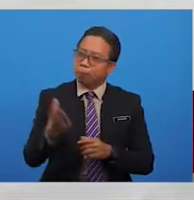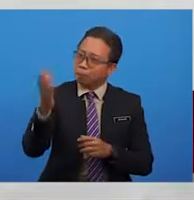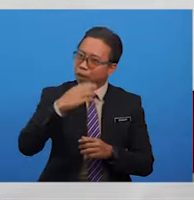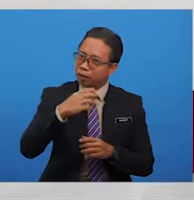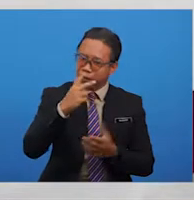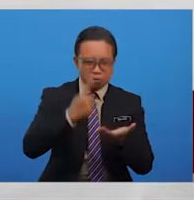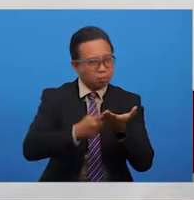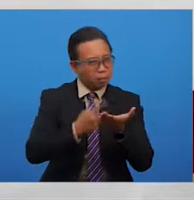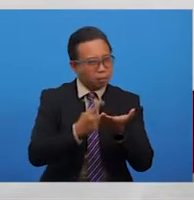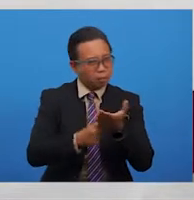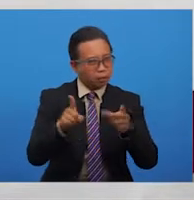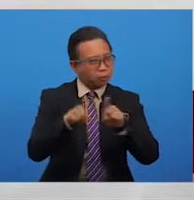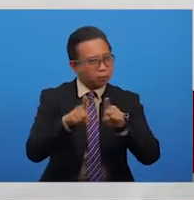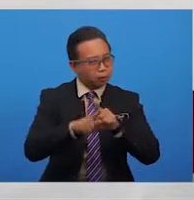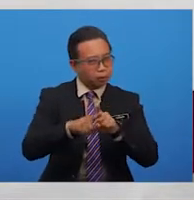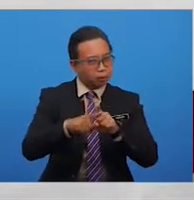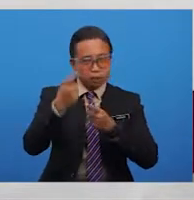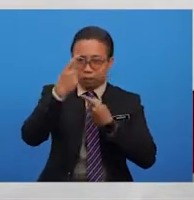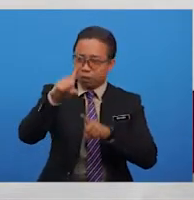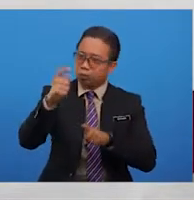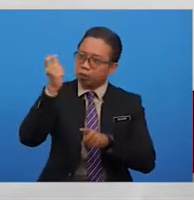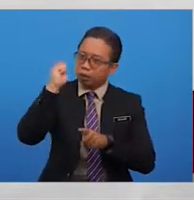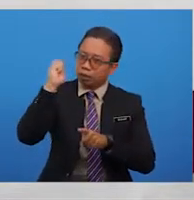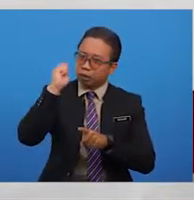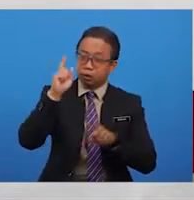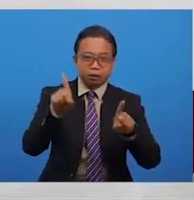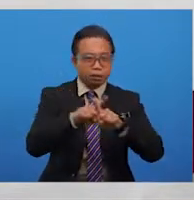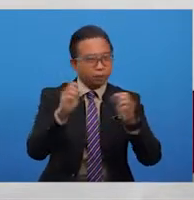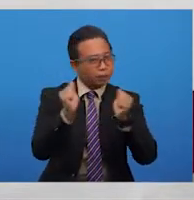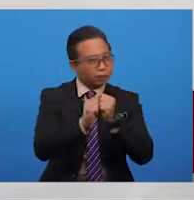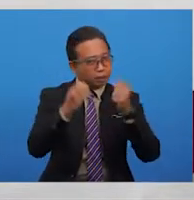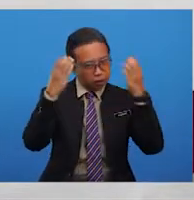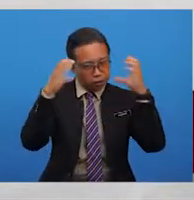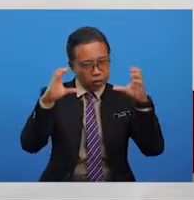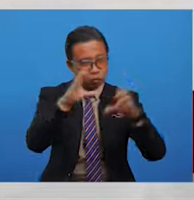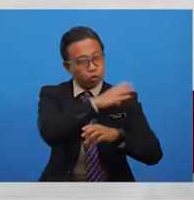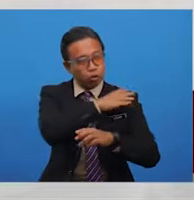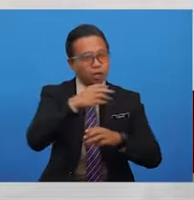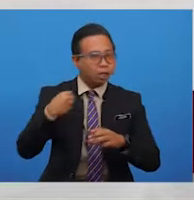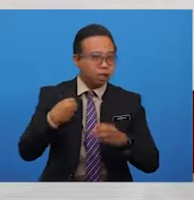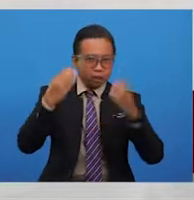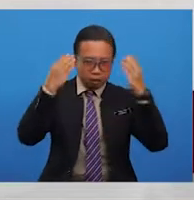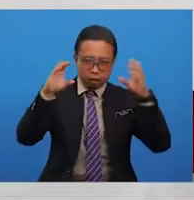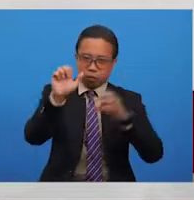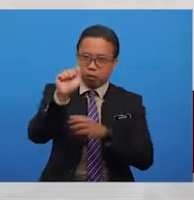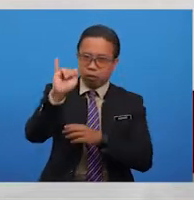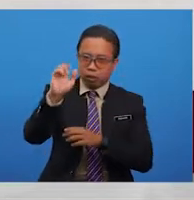Mari kita semak bersama-sama jawapan pemahaman tadi bersama dengan Cikgu dan juga Cikgu Aidal.